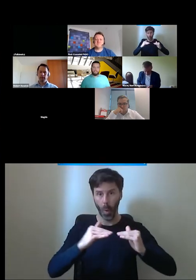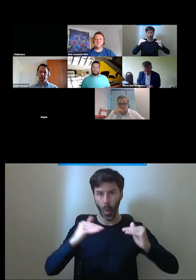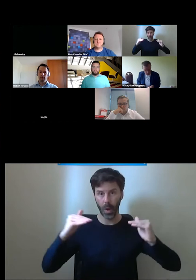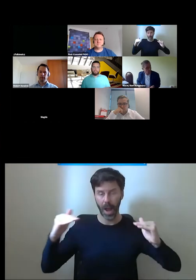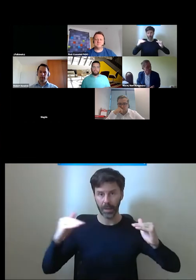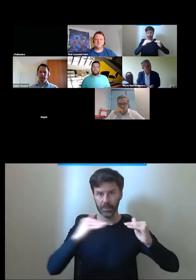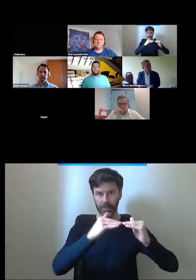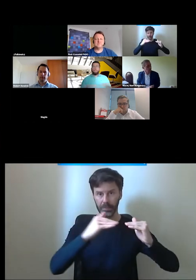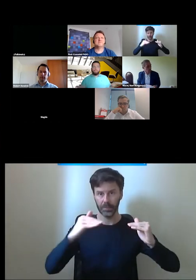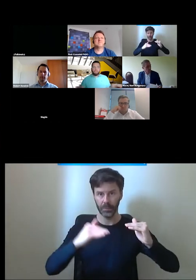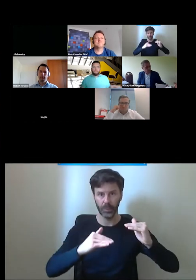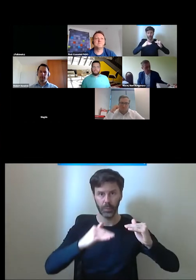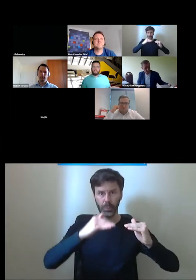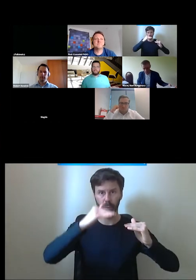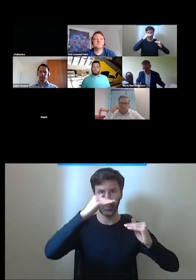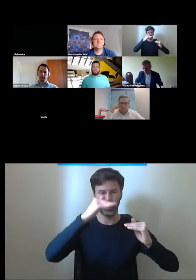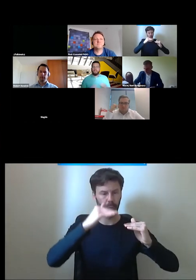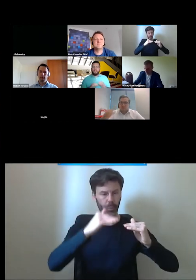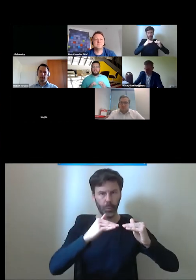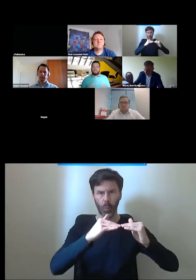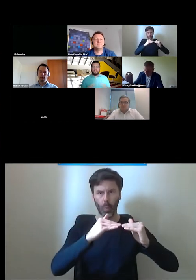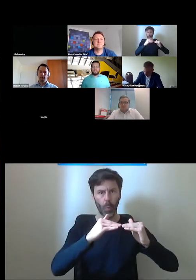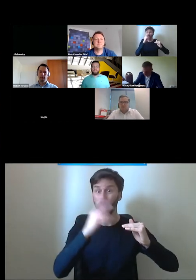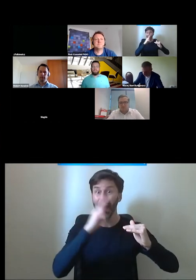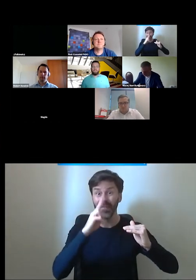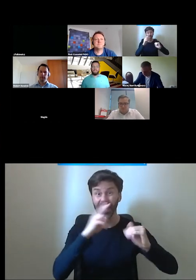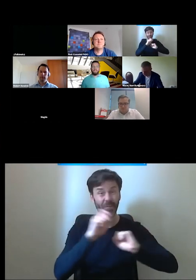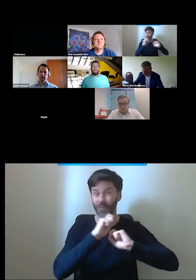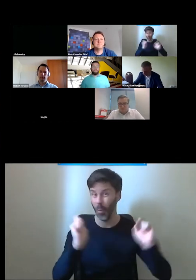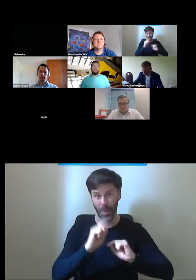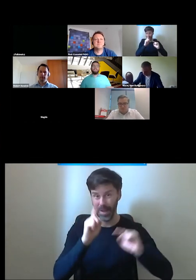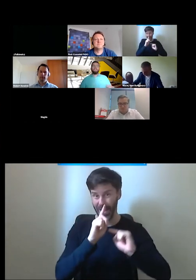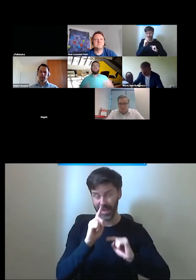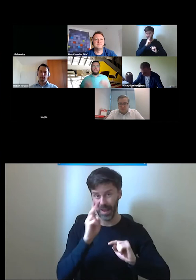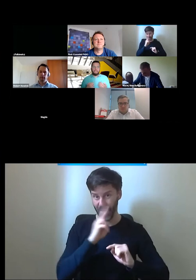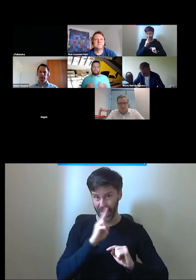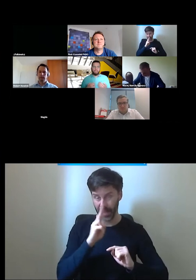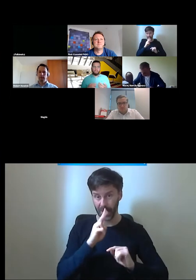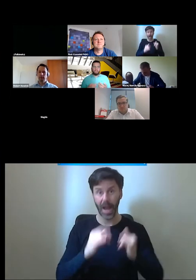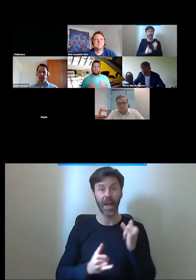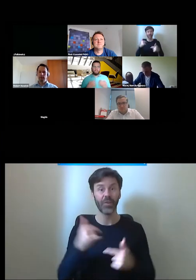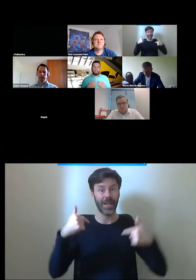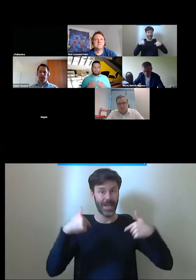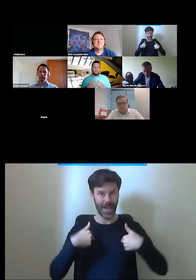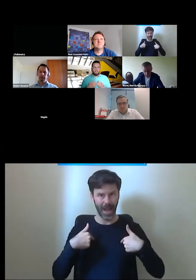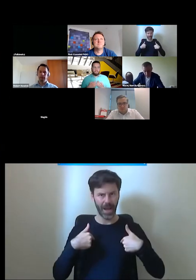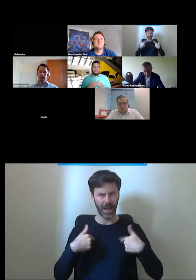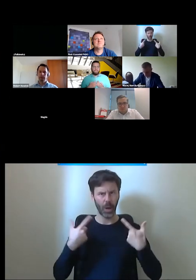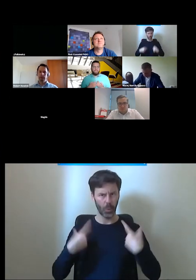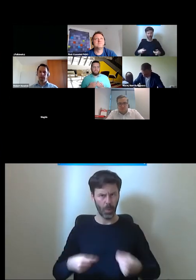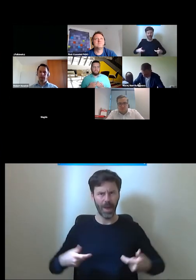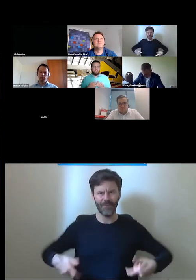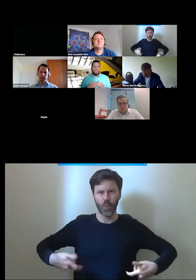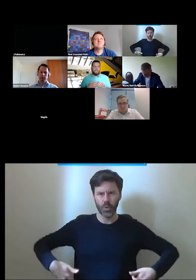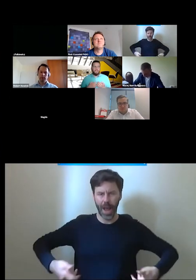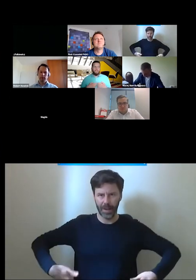schowana w podłodze, jej w ogóle nie widać, ona nawet nie zwraca naszej uwagi. momencie, kiedy ja się pojawiam, jako osoba poruszająca się na co